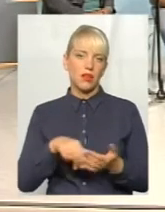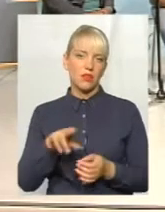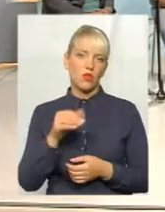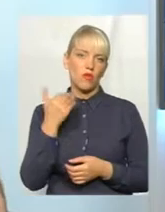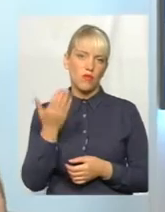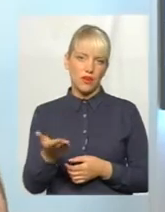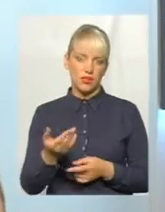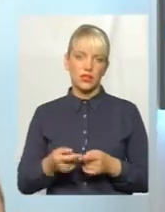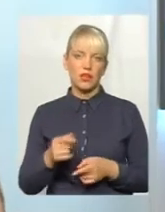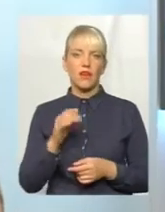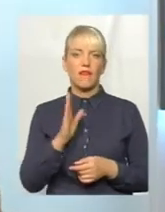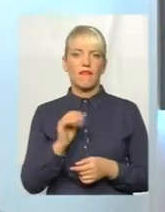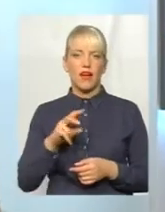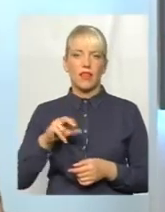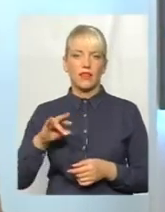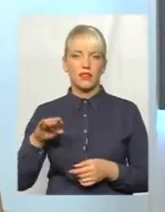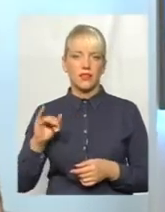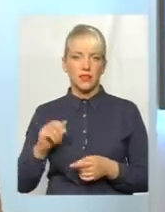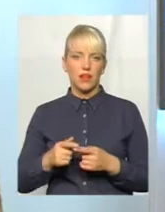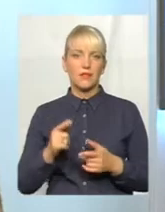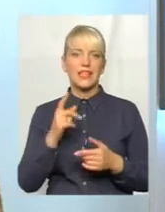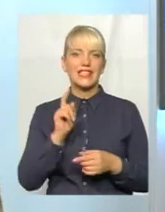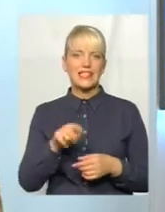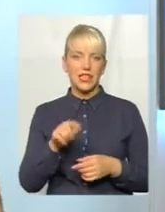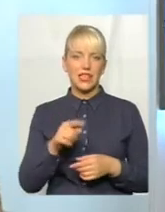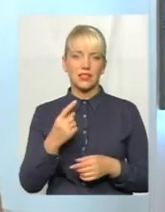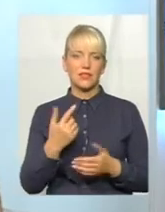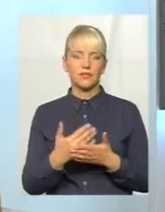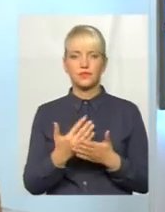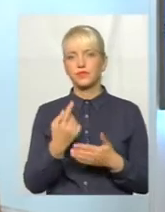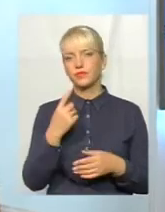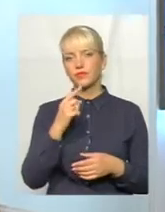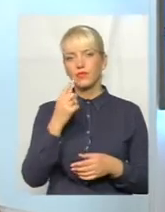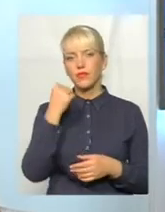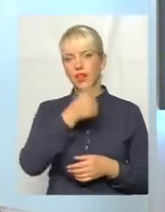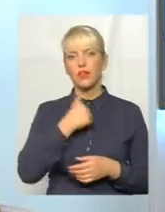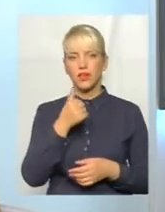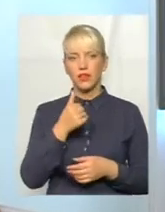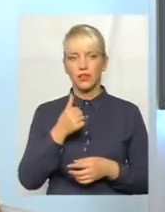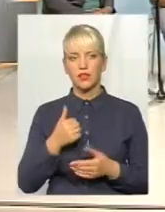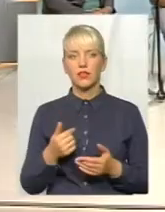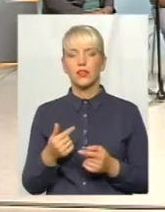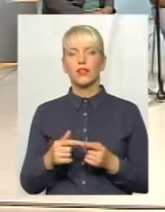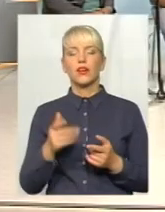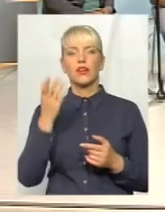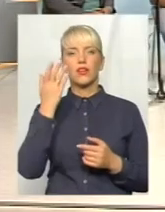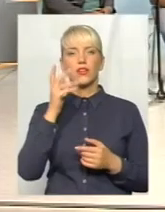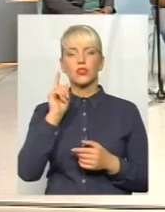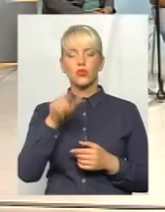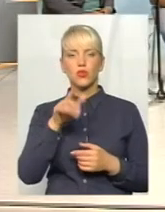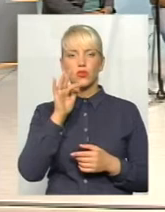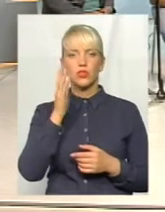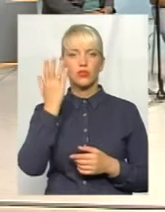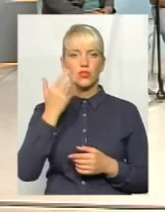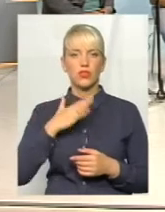Скажіть, будь ласка, за цей трохи рік, майже рік, з того часу, як наш телеканал робив